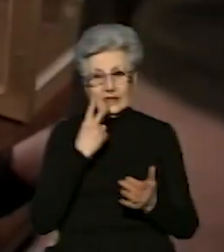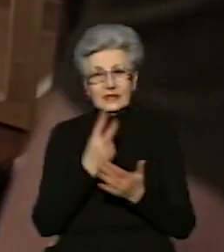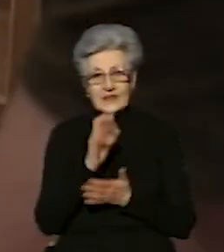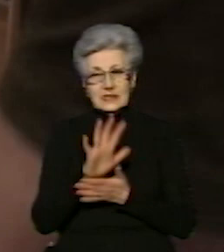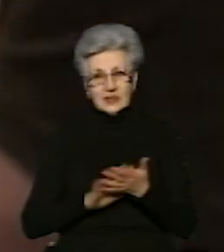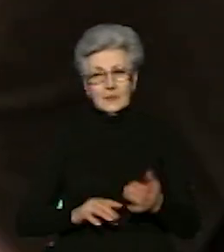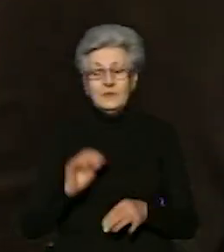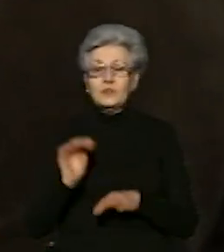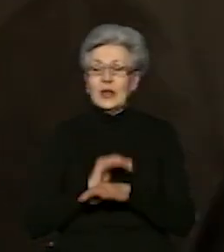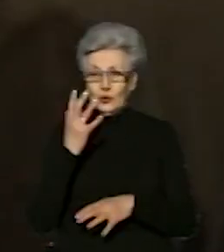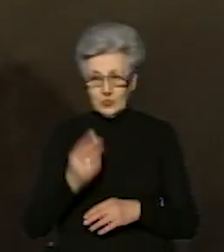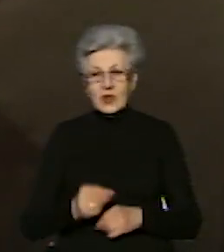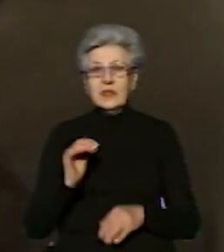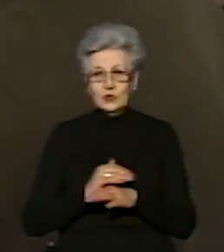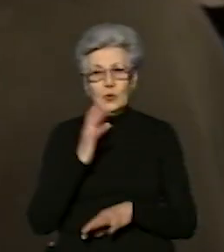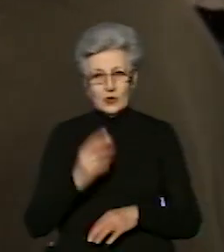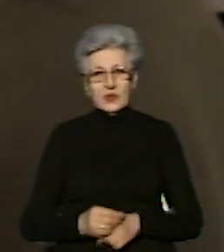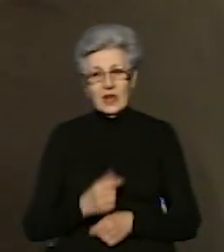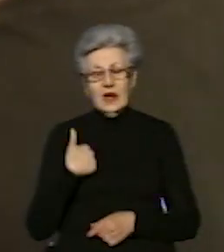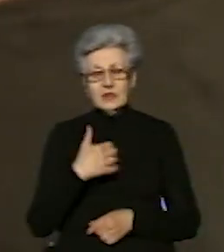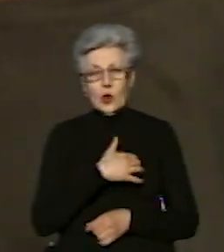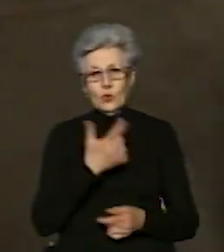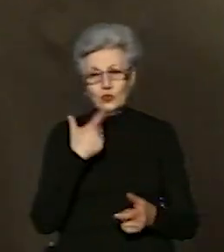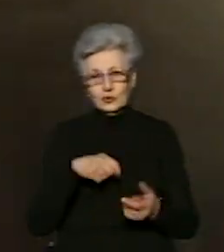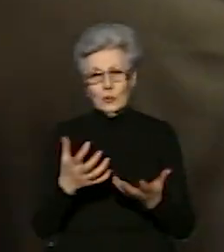Доброго дня! Можна, будь ласка, по причину з собою? Звичайно.